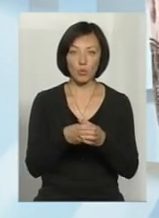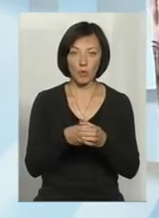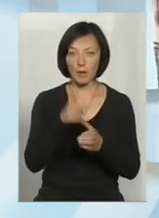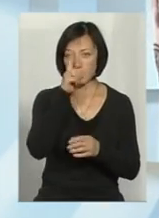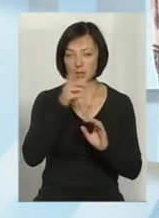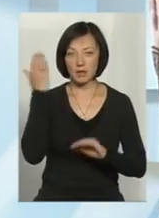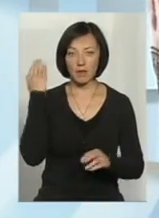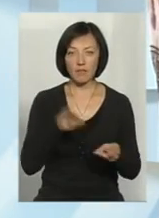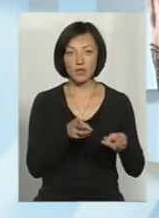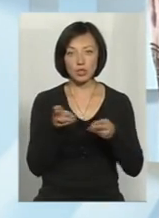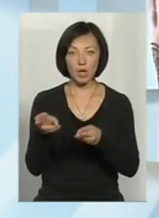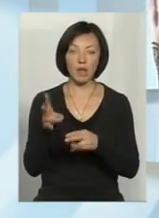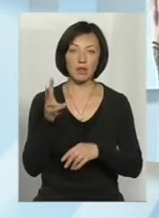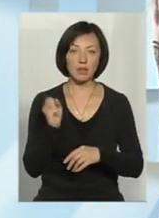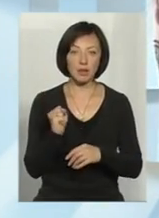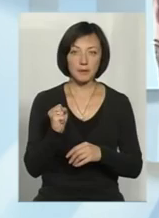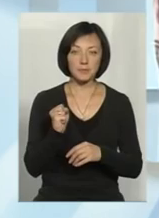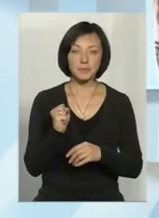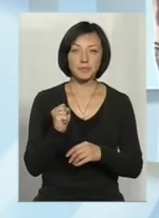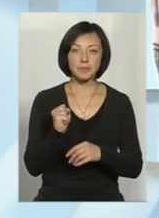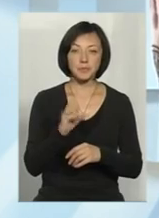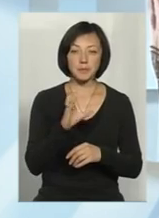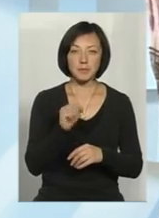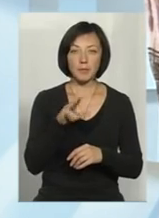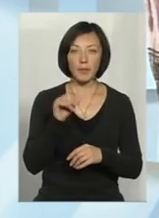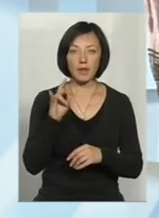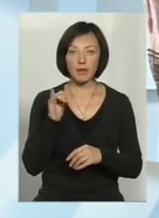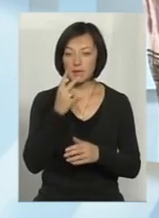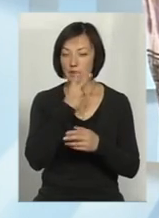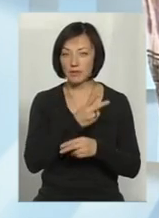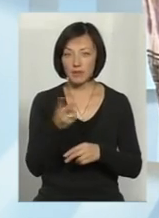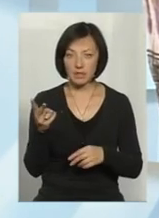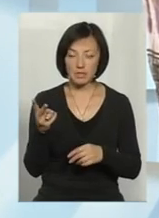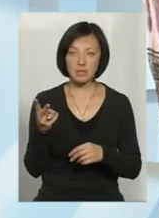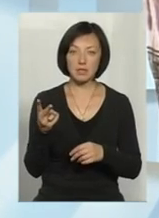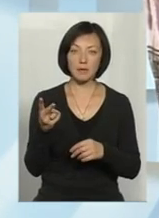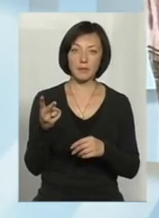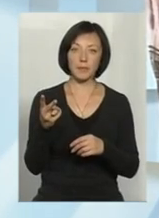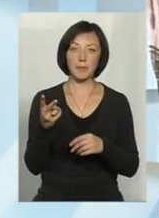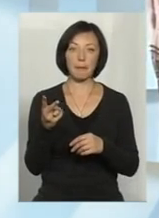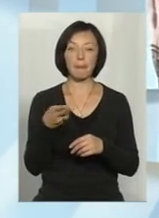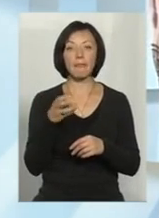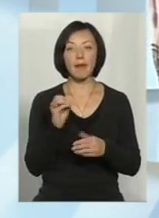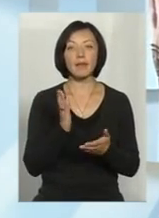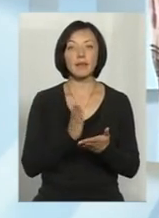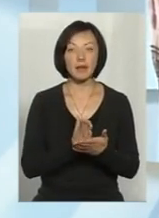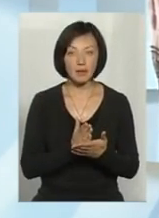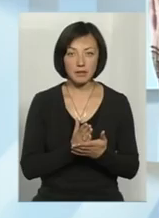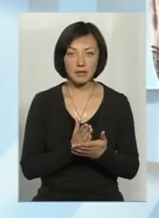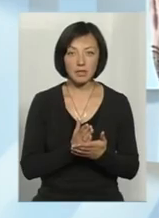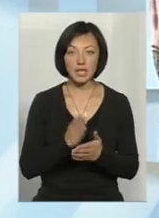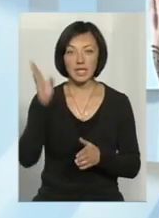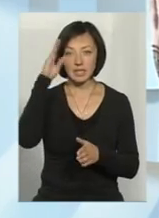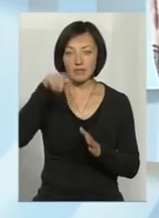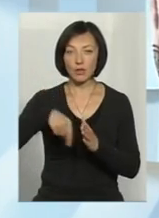місяць виїжджали в межі Сатанівської зони, дивилися, де є ті